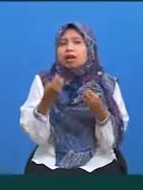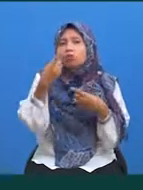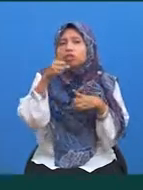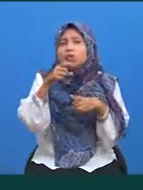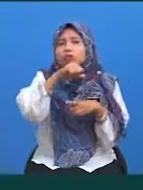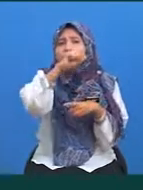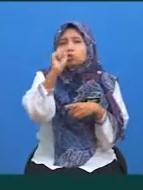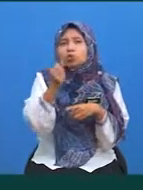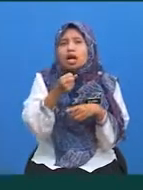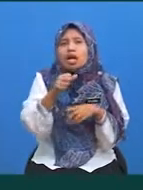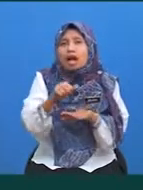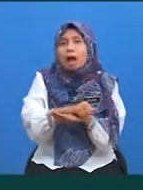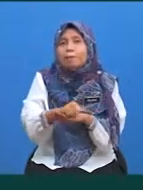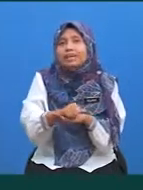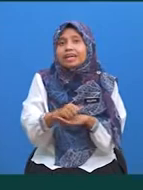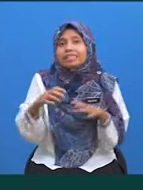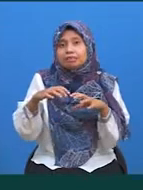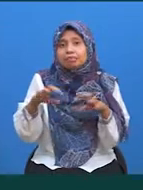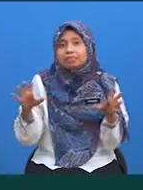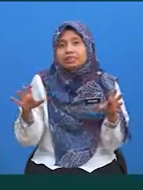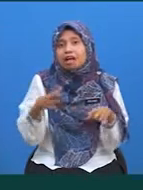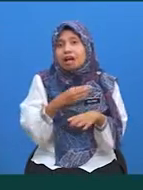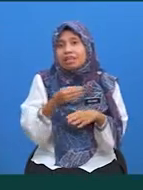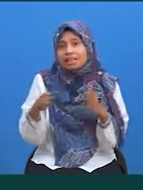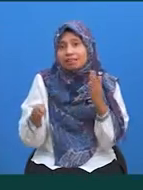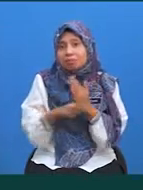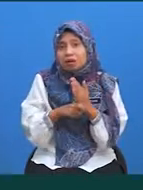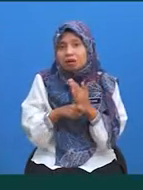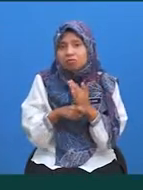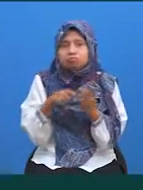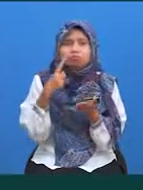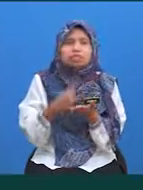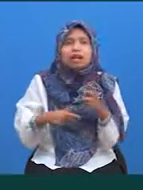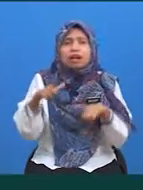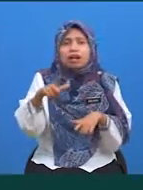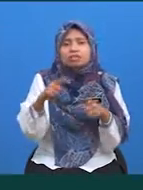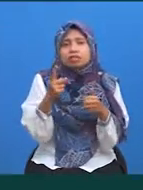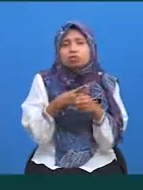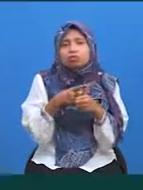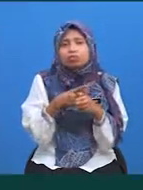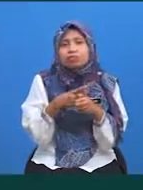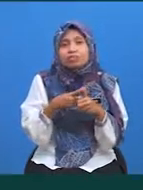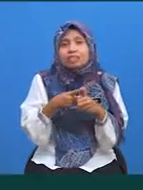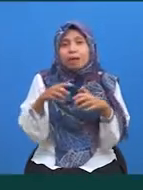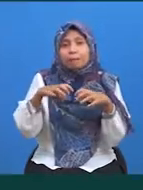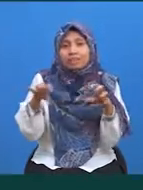soalan aplikasi Pecah tambah? Apakah langkah pertama? Ya, Pecah kita tambah